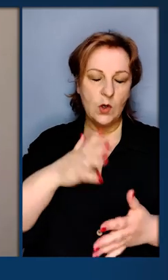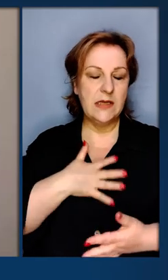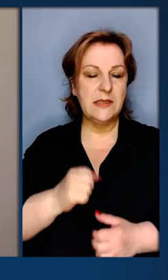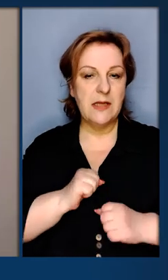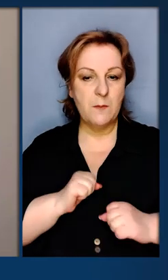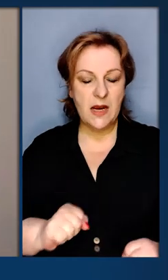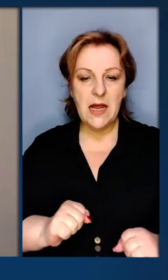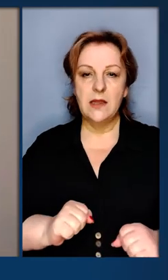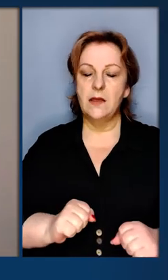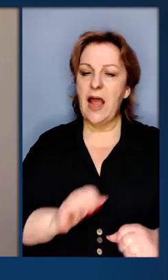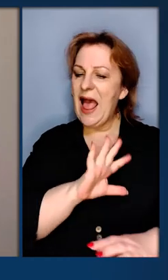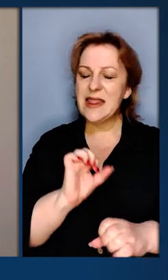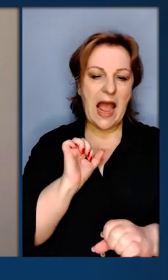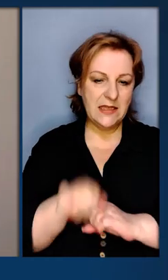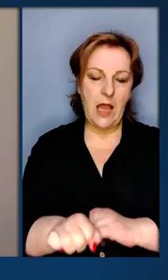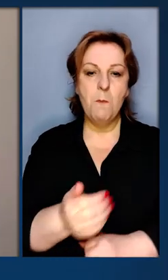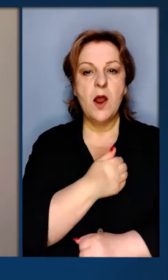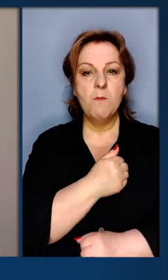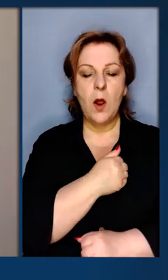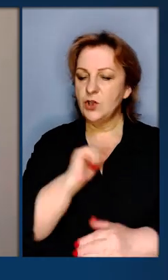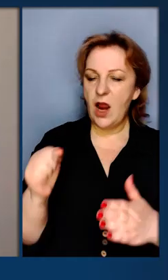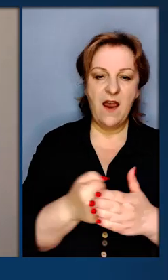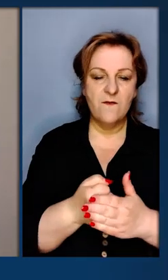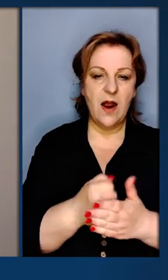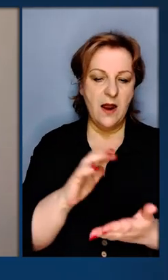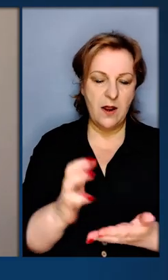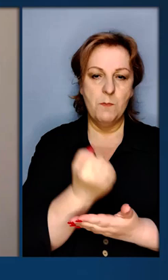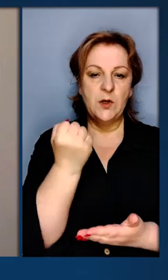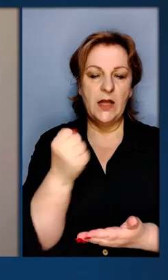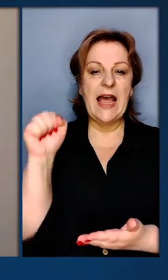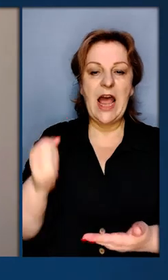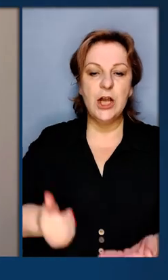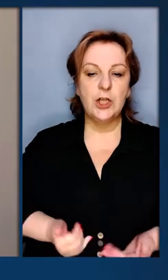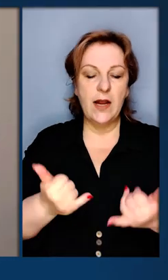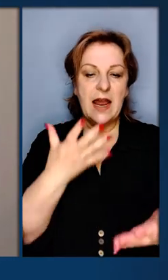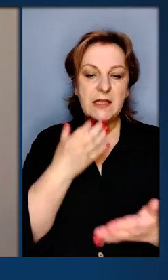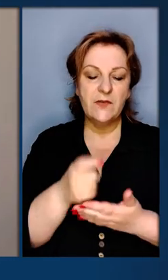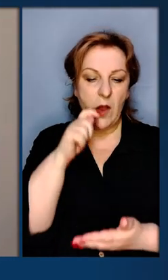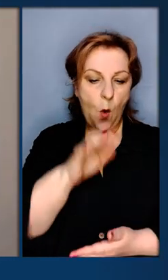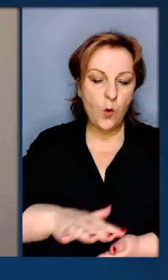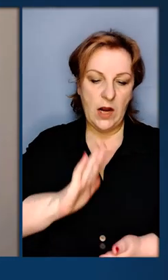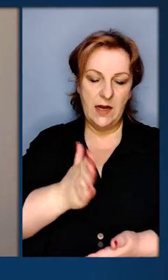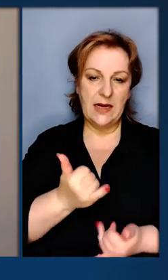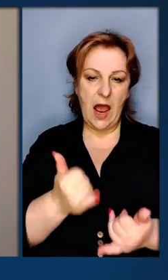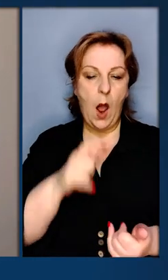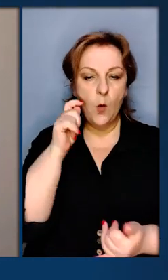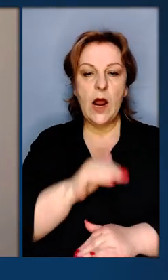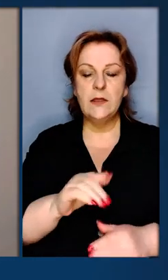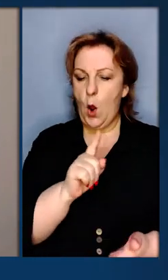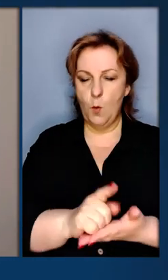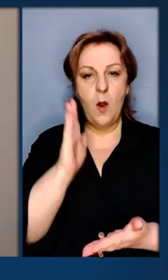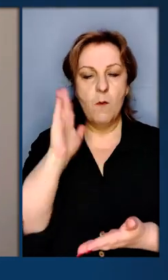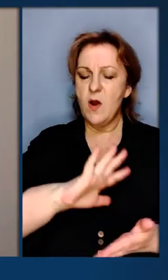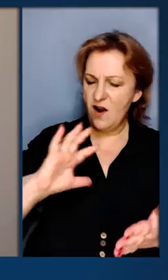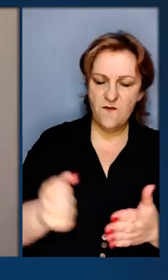навчається українській стількості, сміливості, незглавному бажанню вибороти життя для своєї країни українських